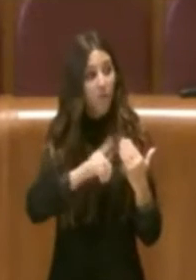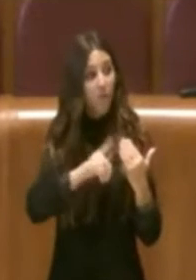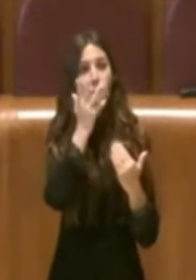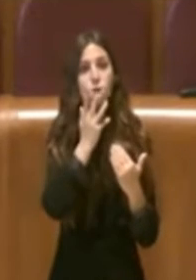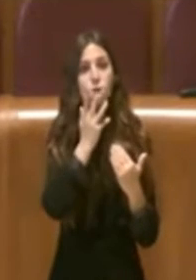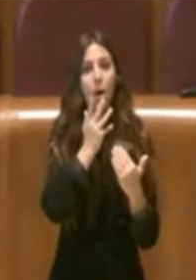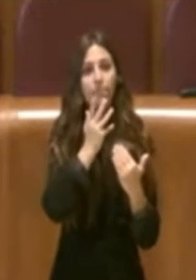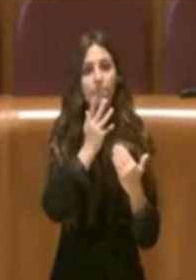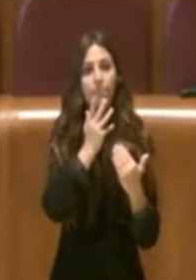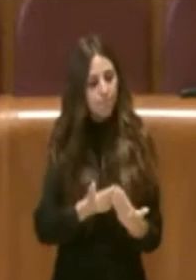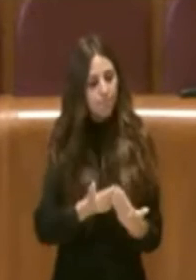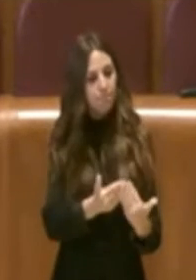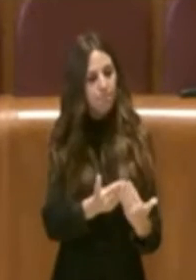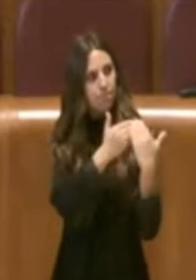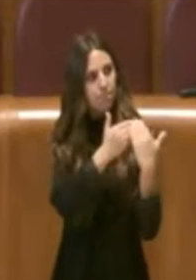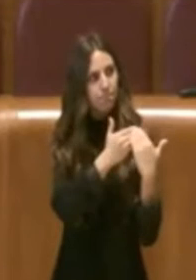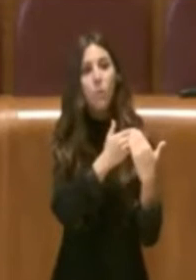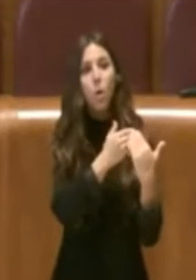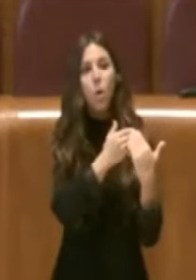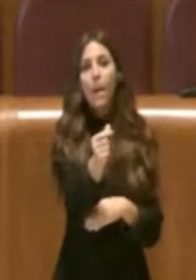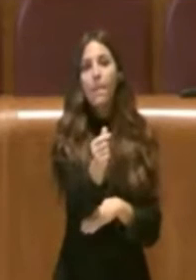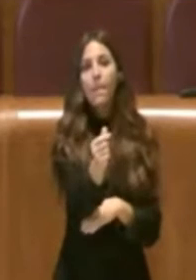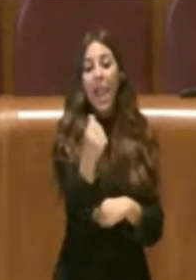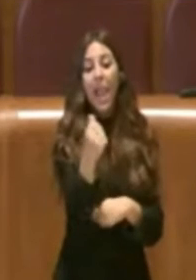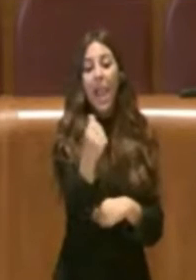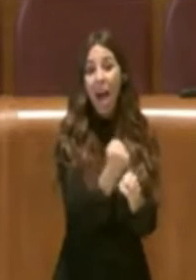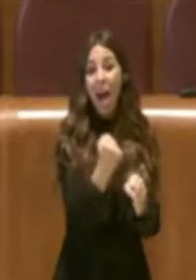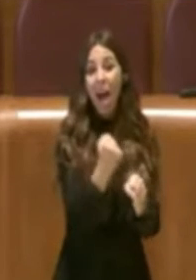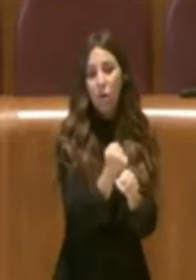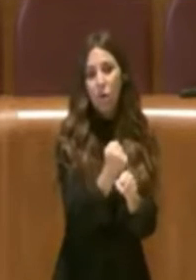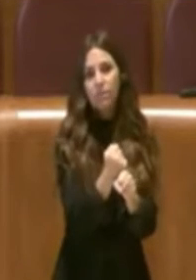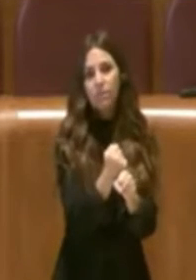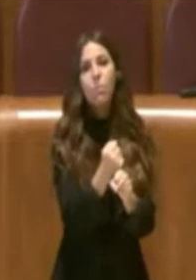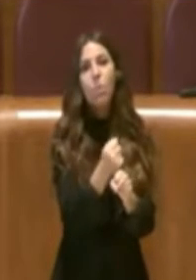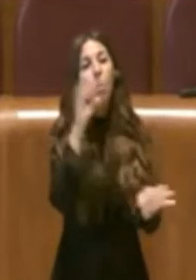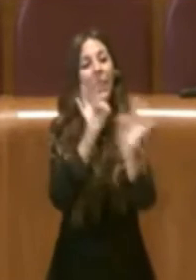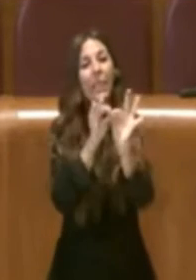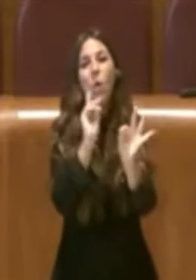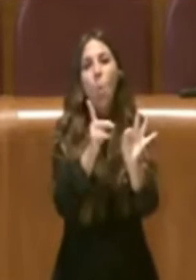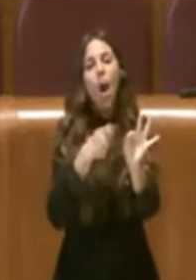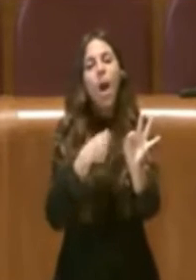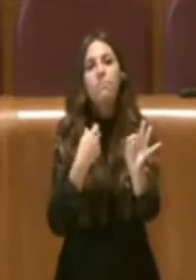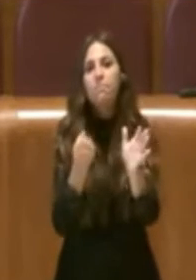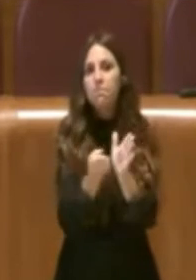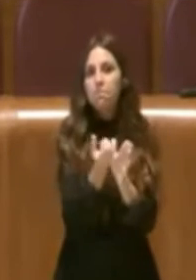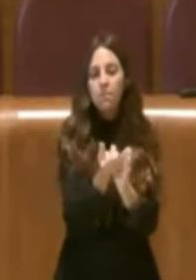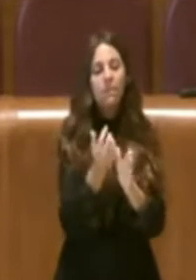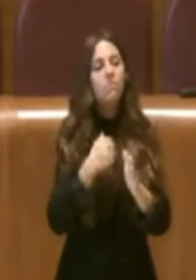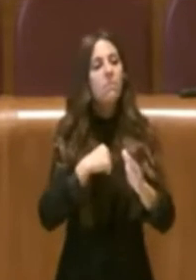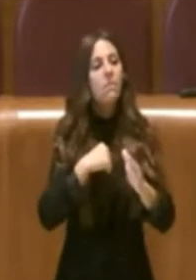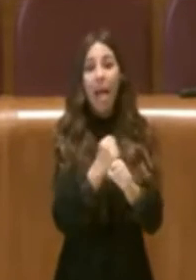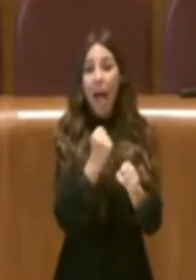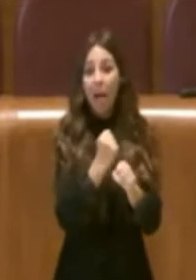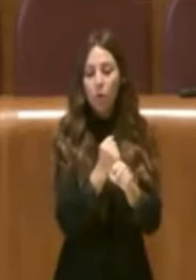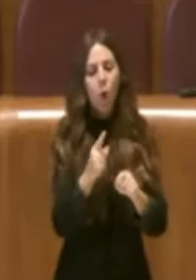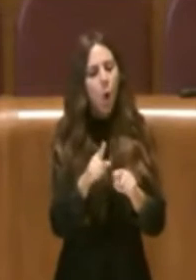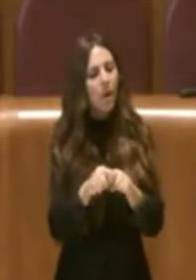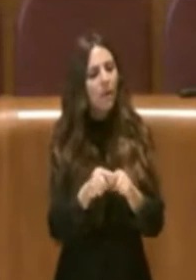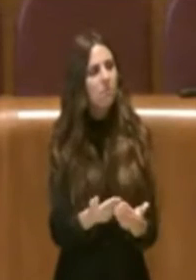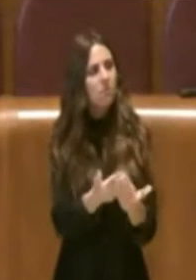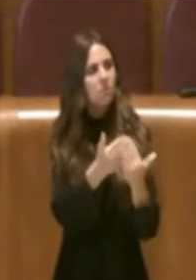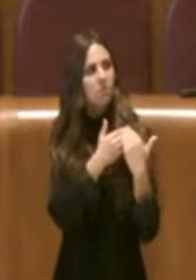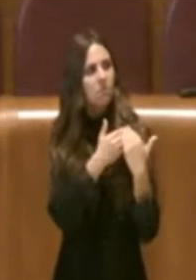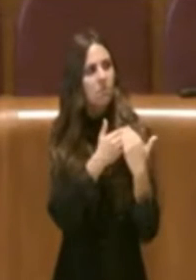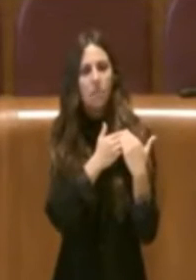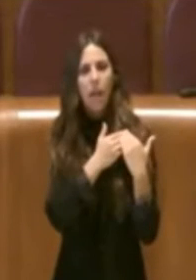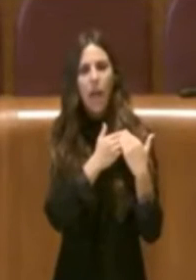del costo di queste opere andando a realizzare come una responsabile amministrazione che risponde